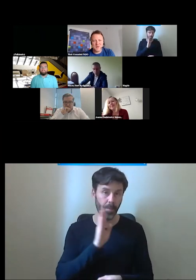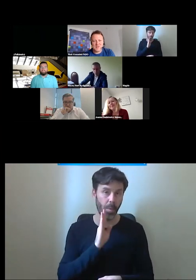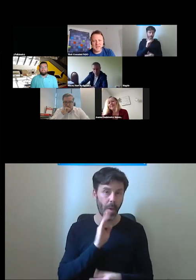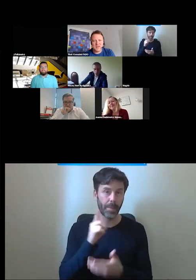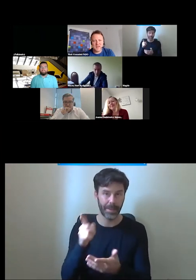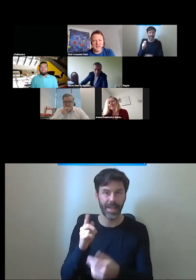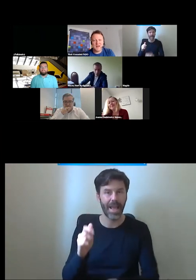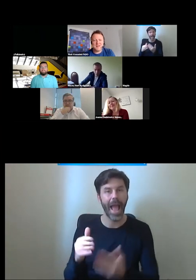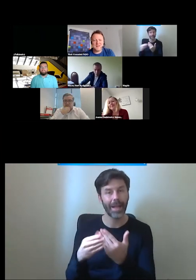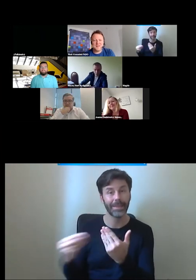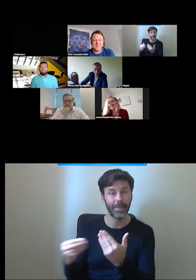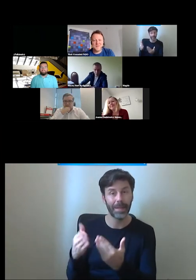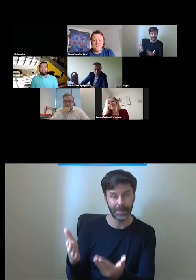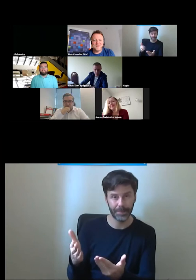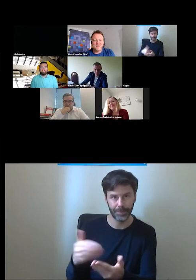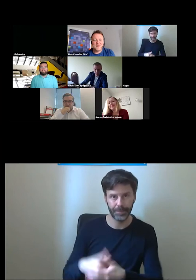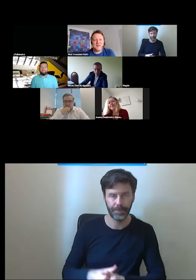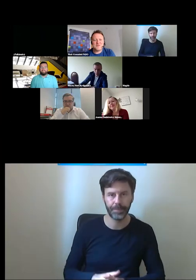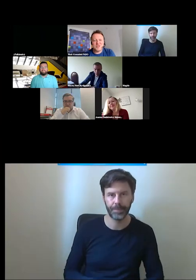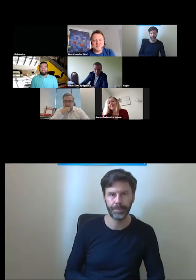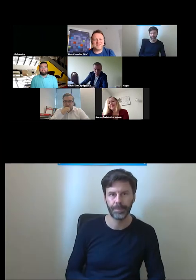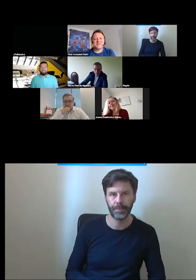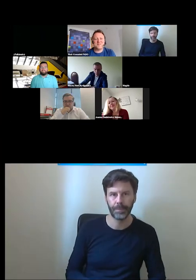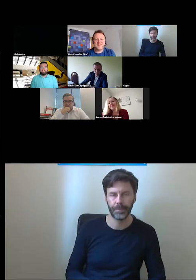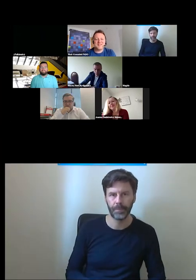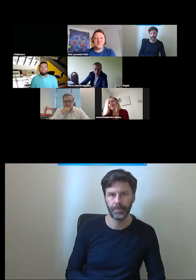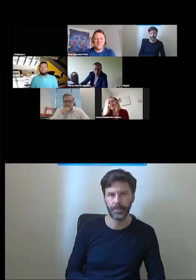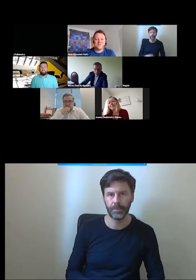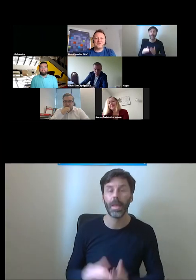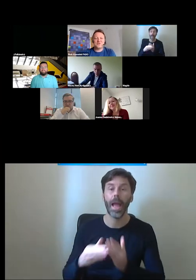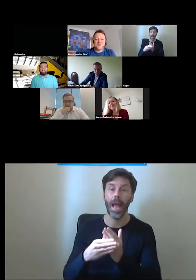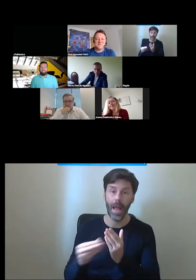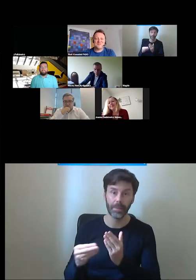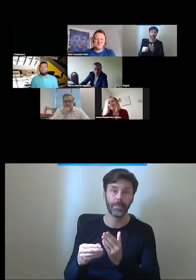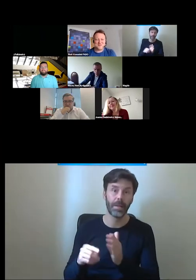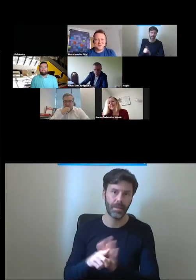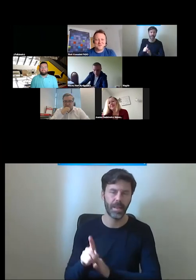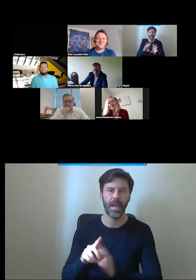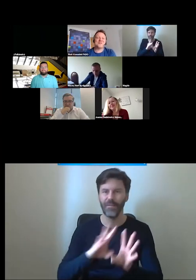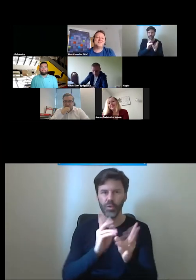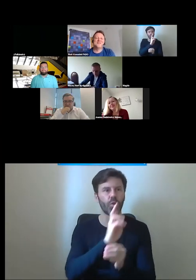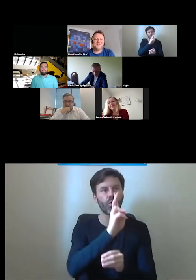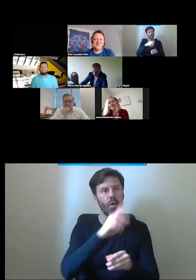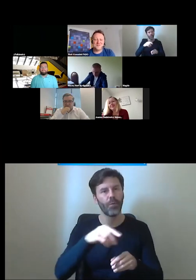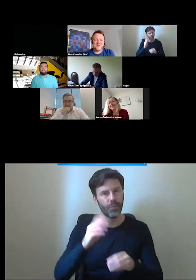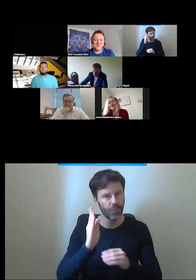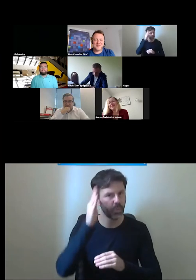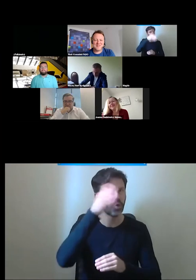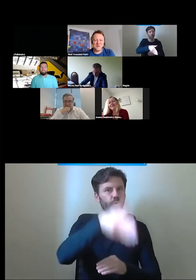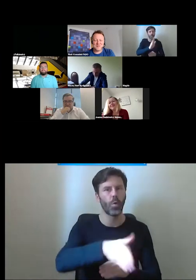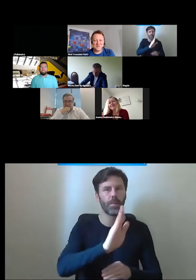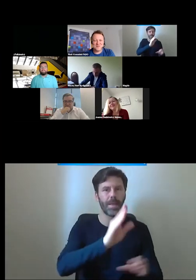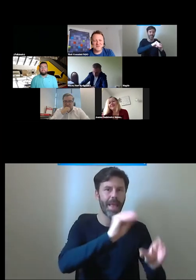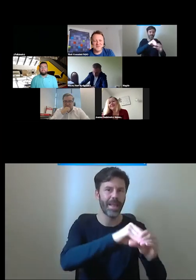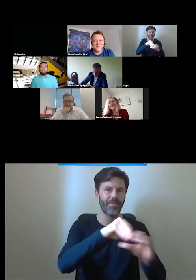eksperckiej dla wszystkich realizatorów przyszłych inwestycji które tutaj których mamy tutaj